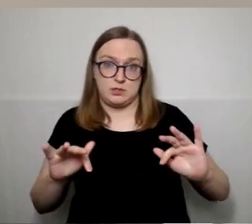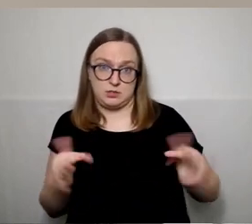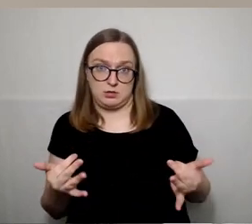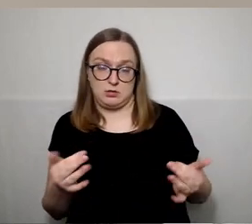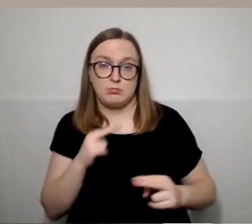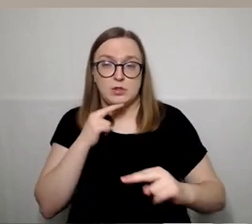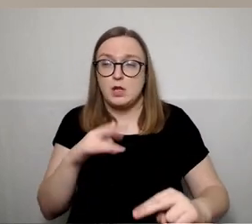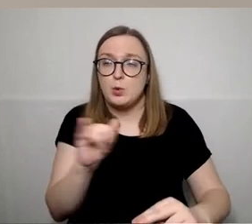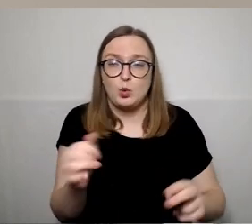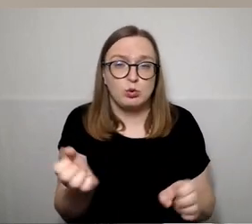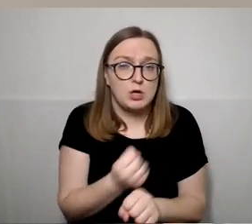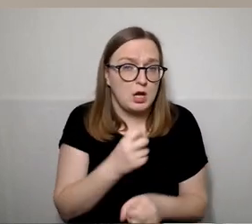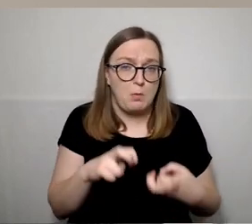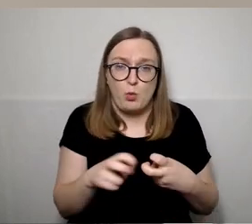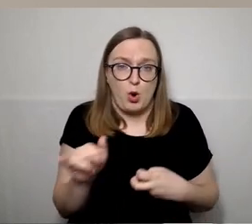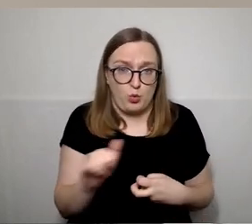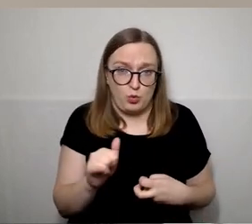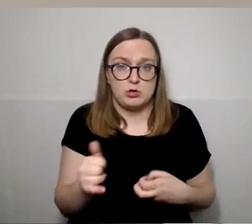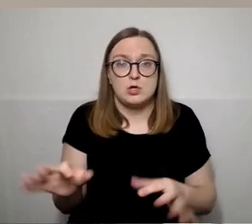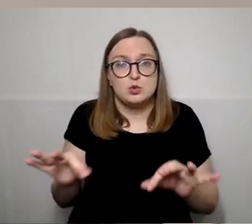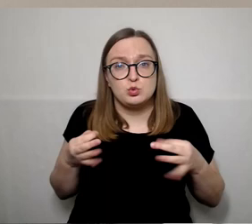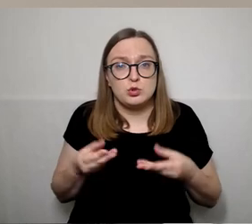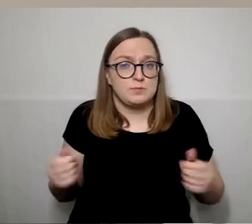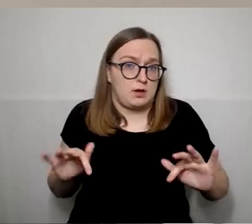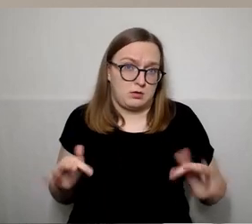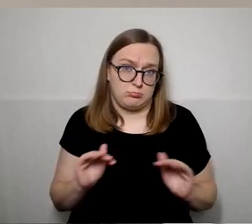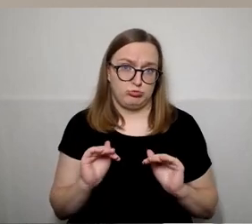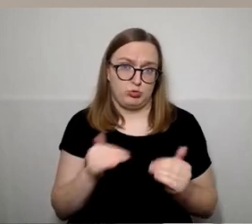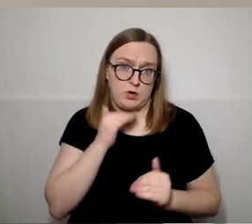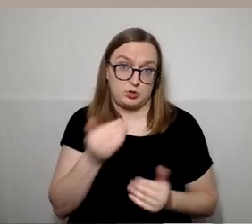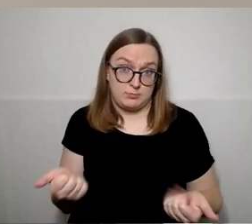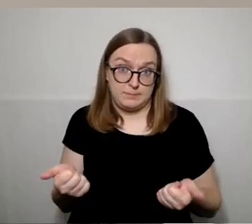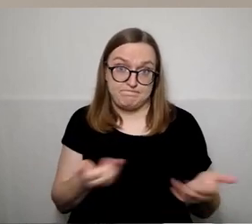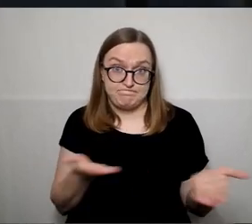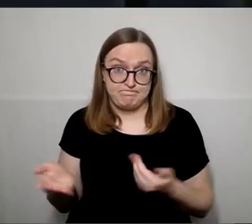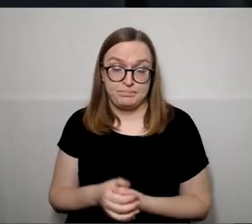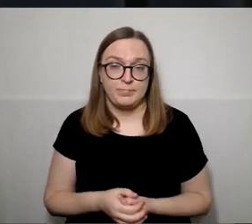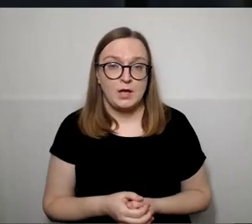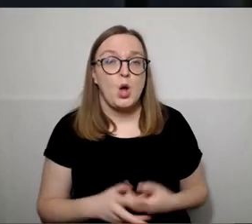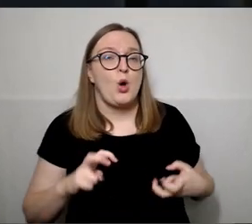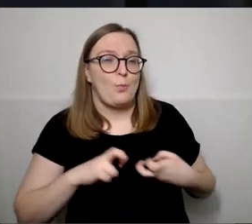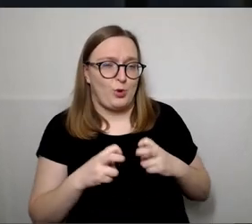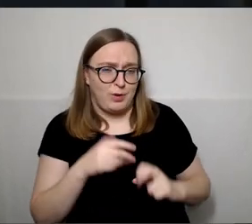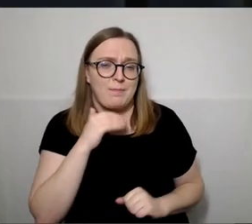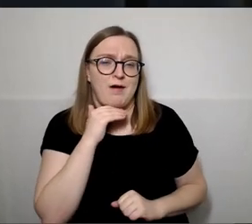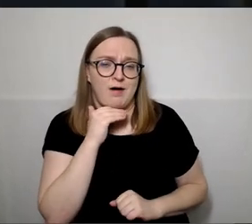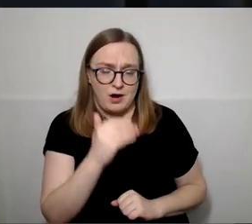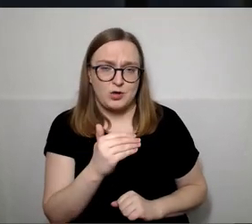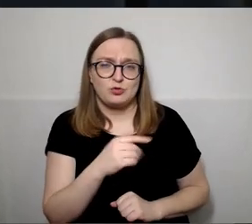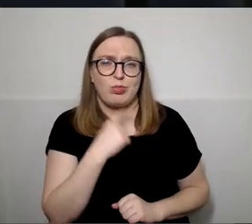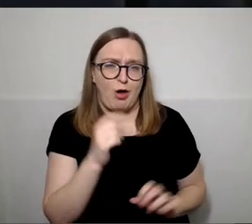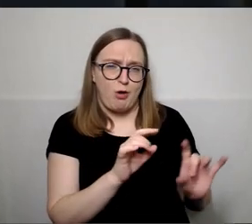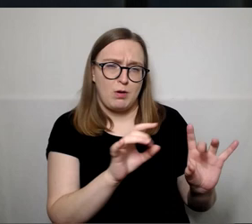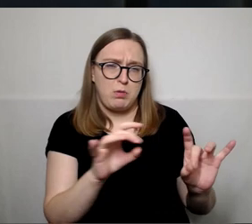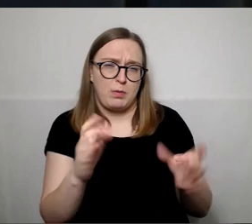dėmesį, kas yra ta problema ir kaip siūlote jį spręsti. Prašau. Problemų, aišku, yra labai daug, bet